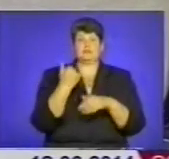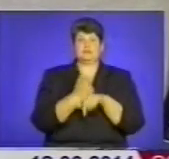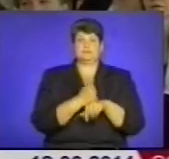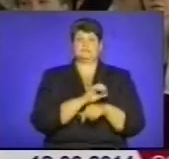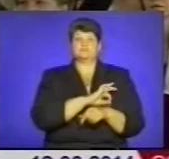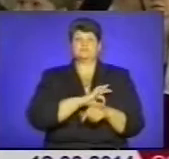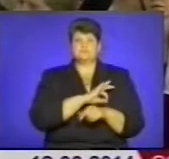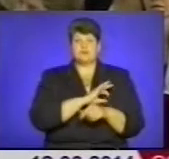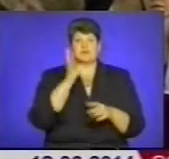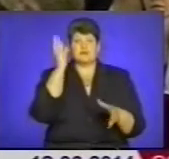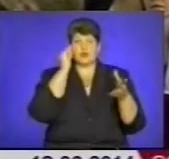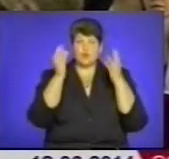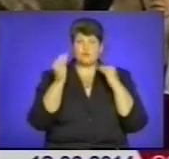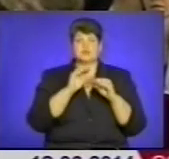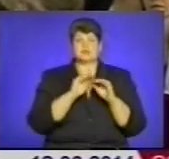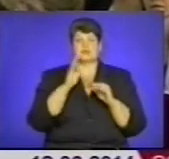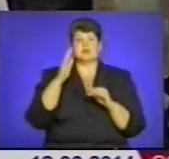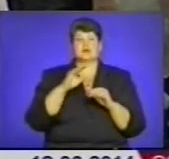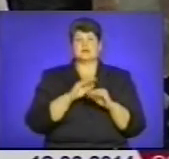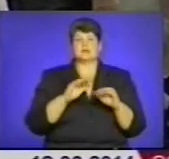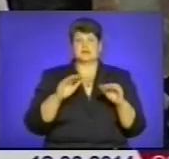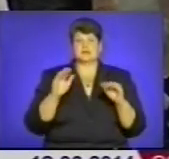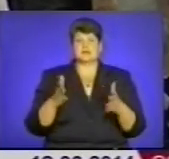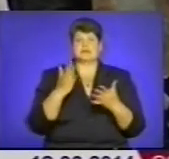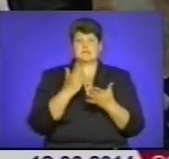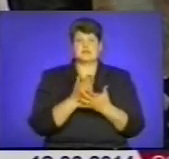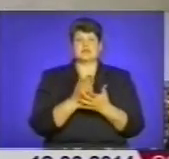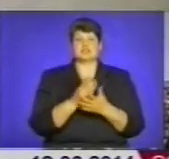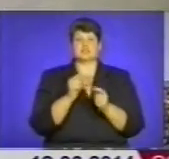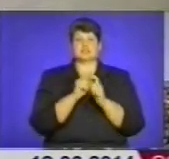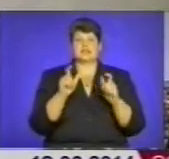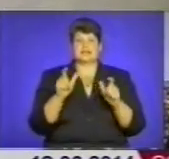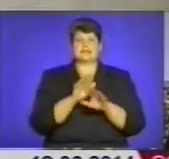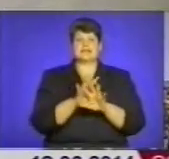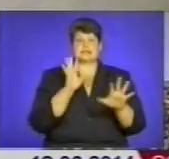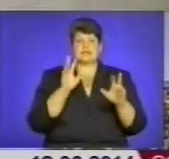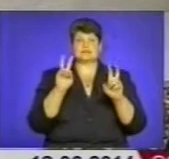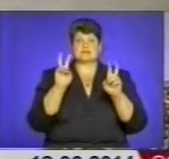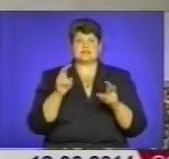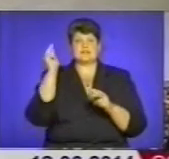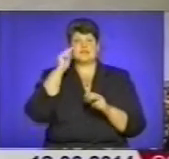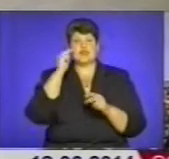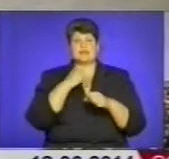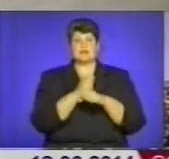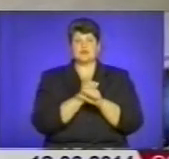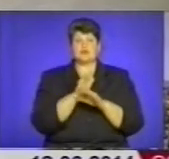Враховуючи бажання учнівського колективу, там уже діє шкільний зал засідань. Це така навчальна лабораторія, де діти,